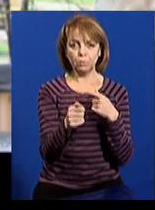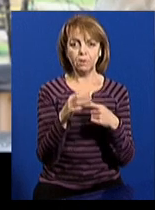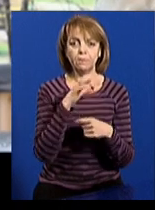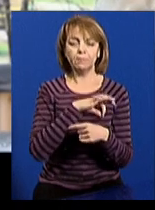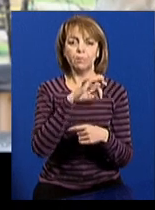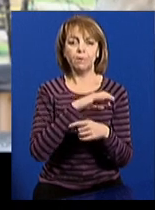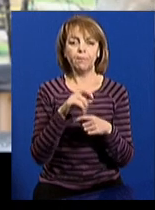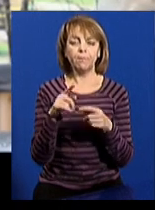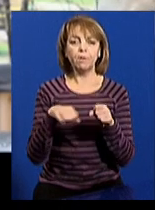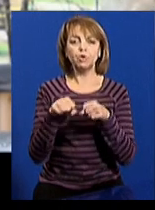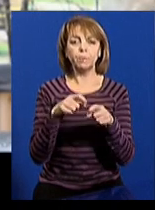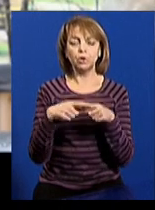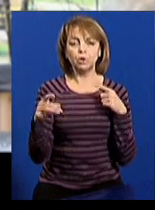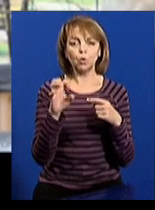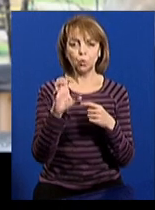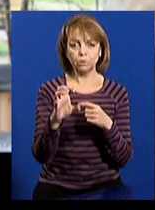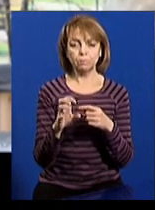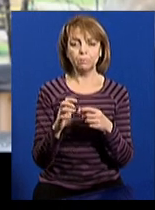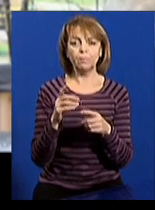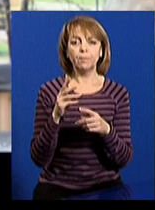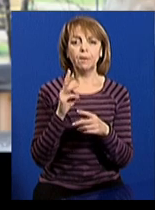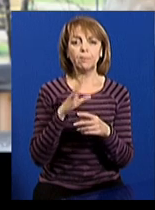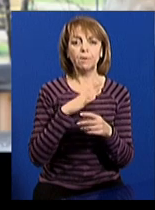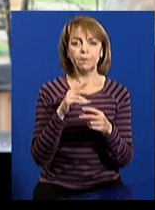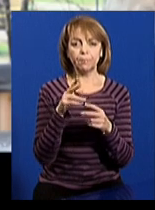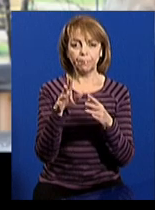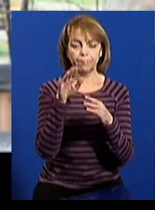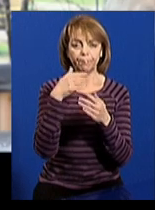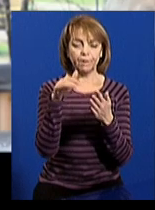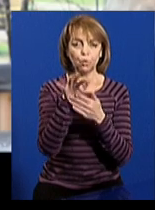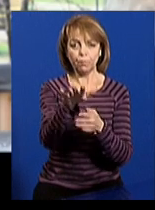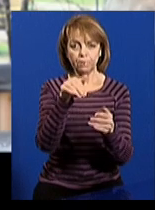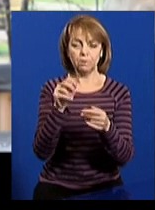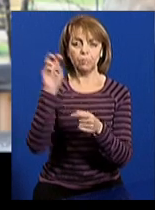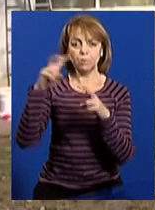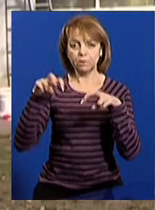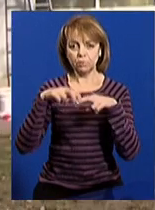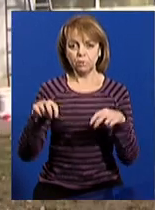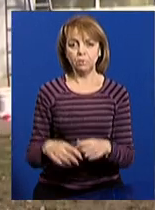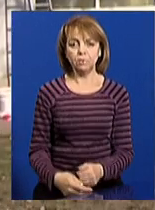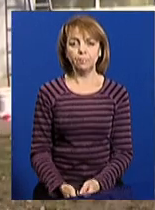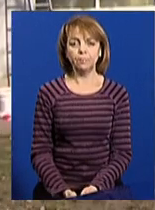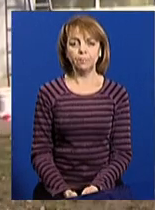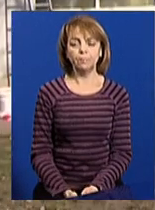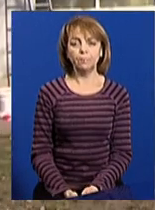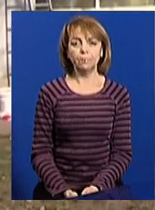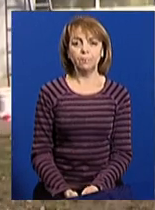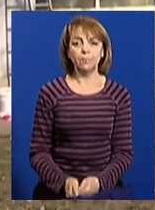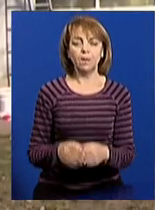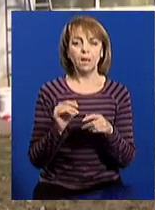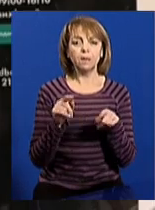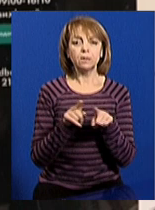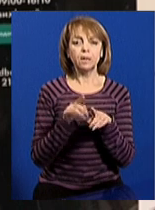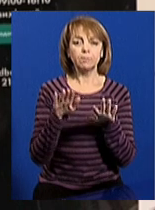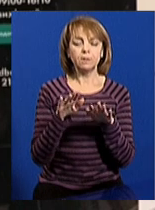велосипедного троса. Речові докази вилучені та направлені на експертне дослідження. А так